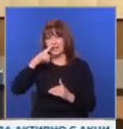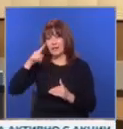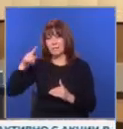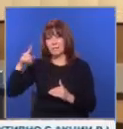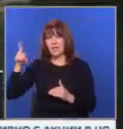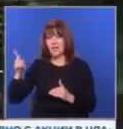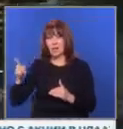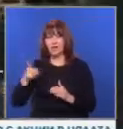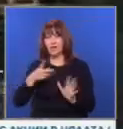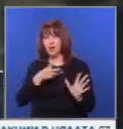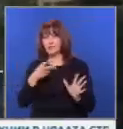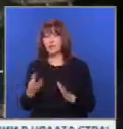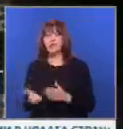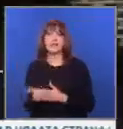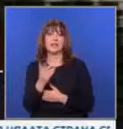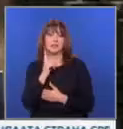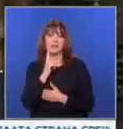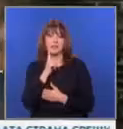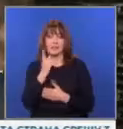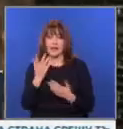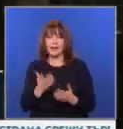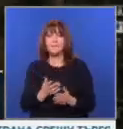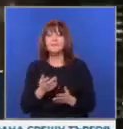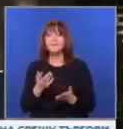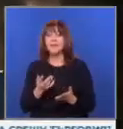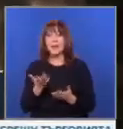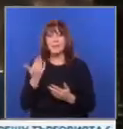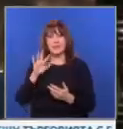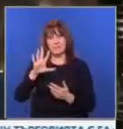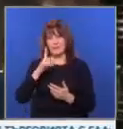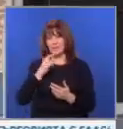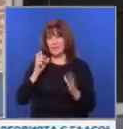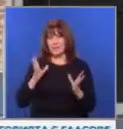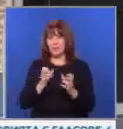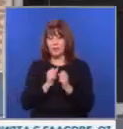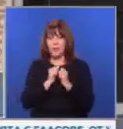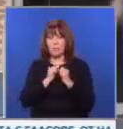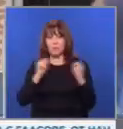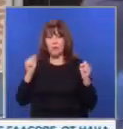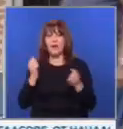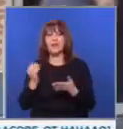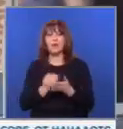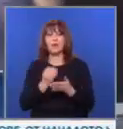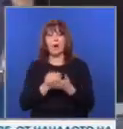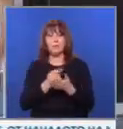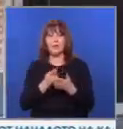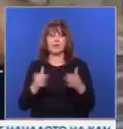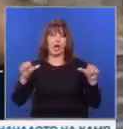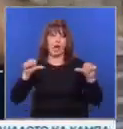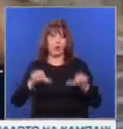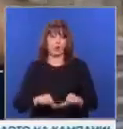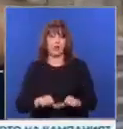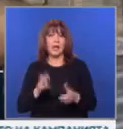хиляди души. Бумът на банката започна преди пет години, когато економиката на арабската страна рухна.